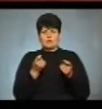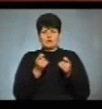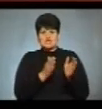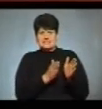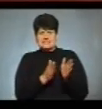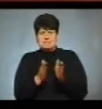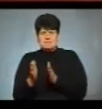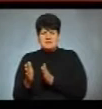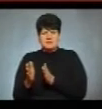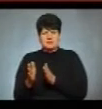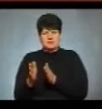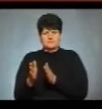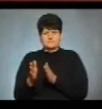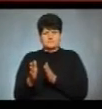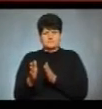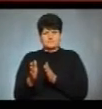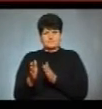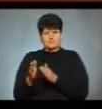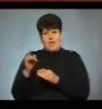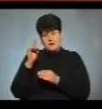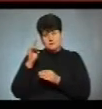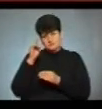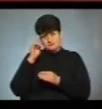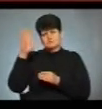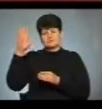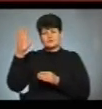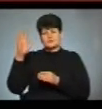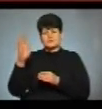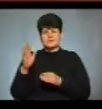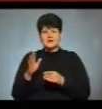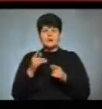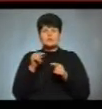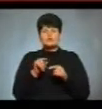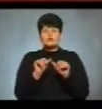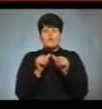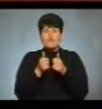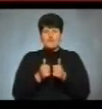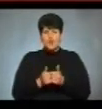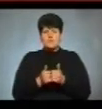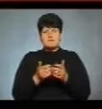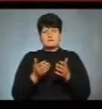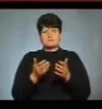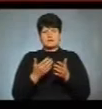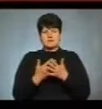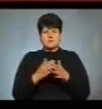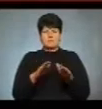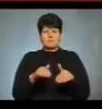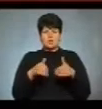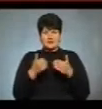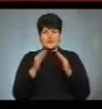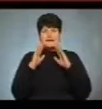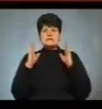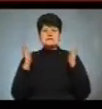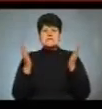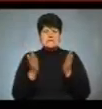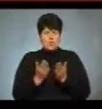в бік такої популяризованої, оскільки сама форма, скажімо так, подачі на стадіону,